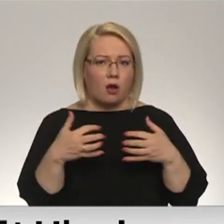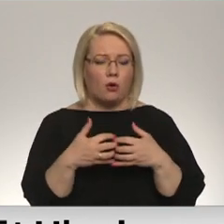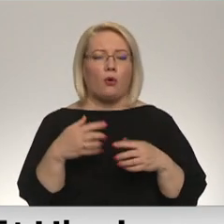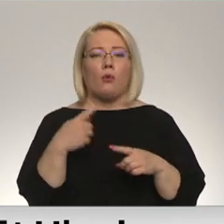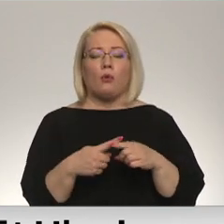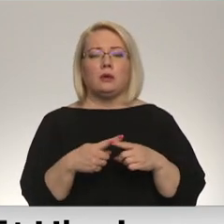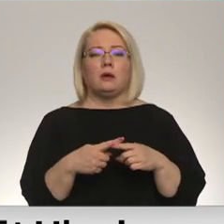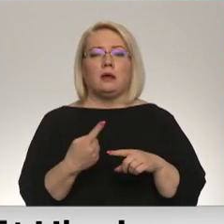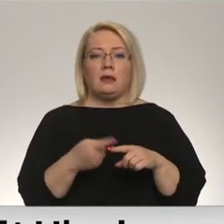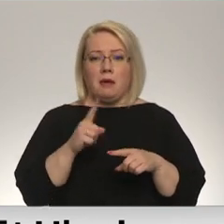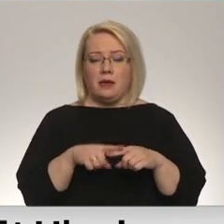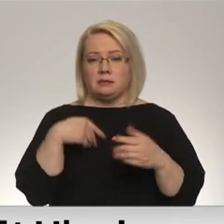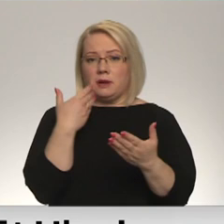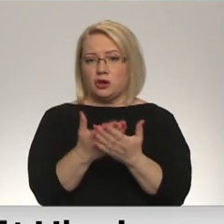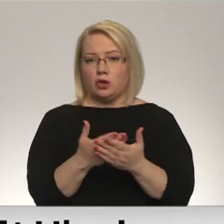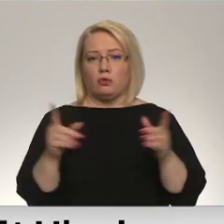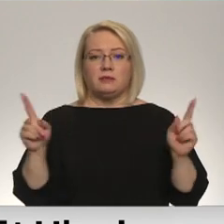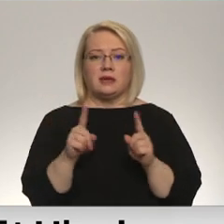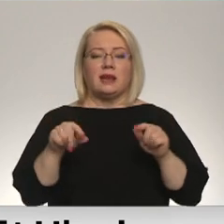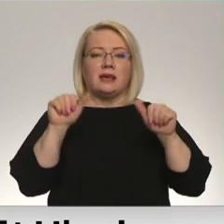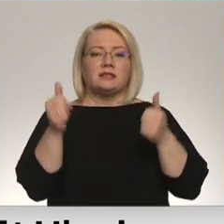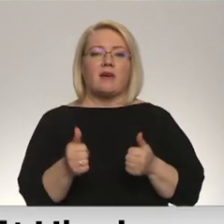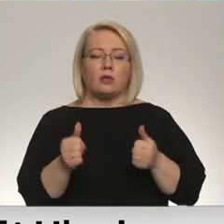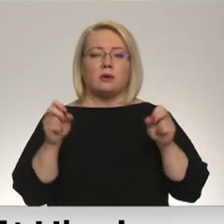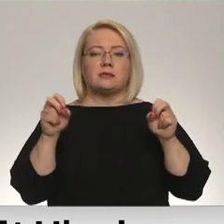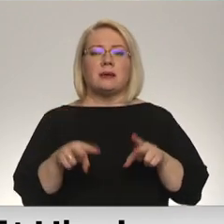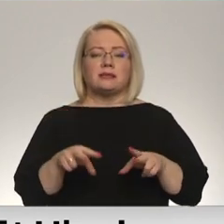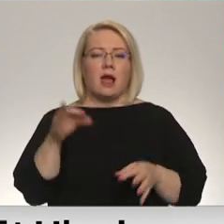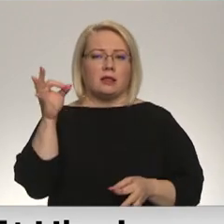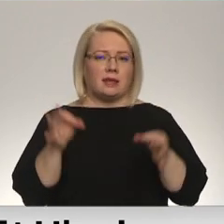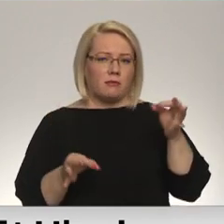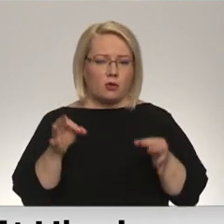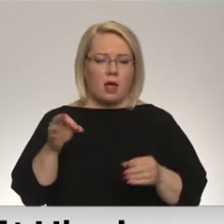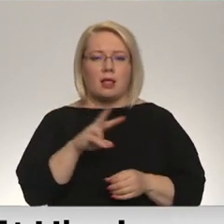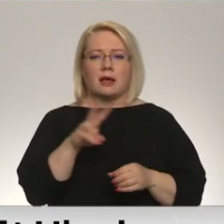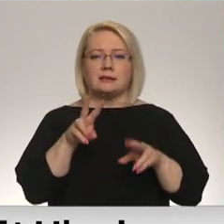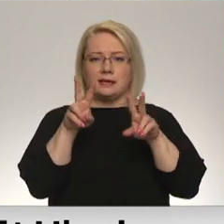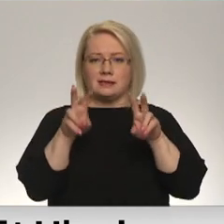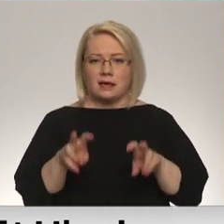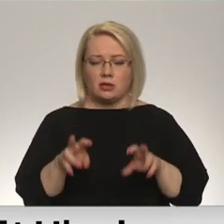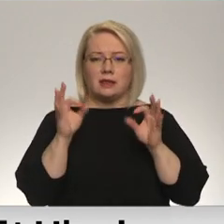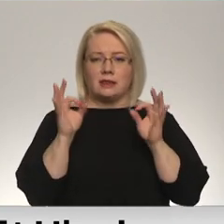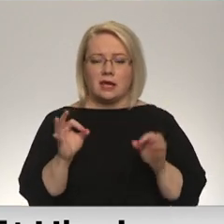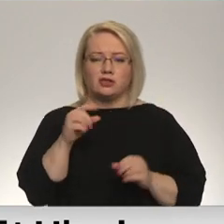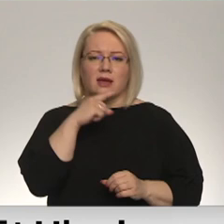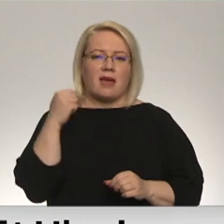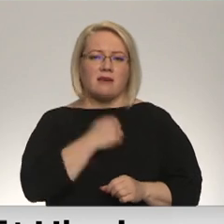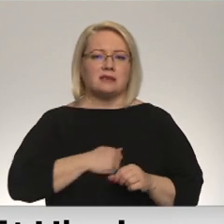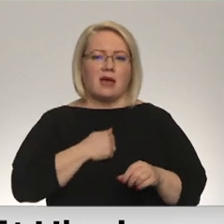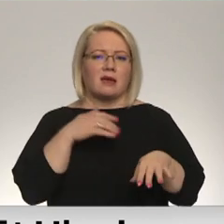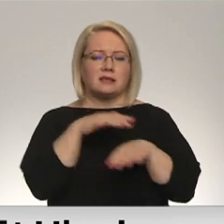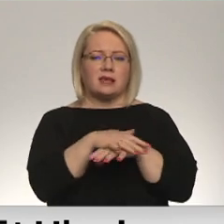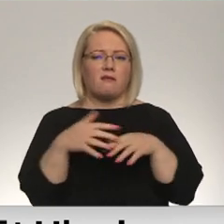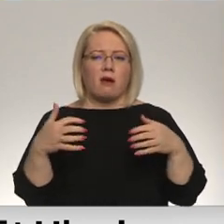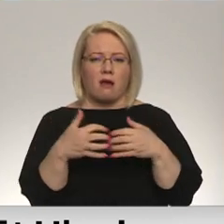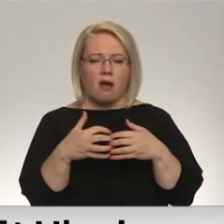priekšlikums ir izveidot speciālu tribunālu, kas skatītu šo Krievijas agresīvo karu pret